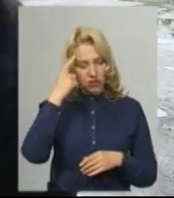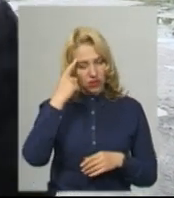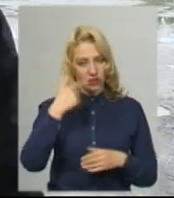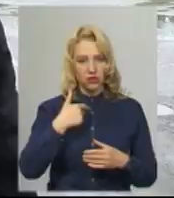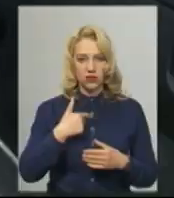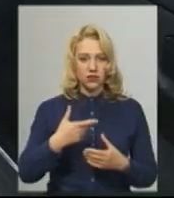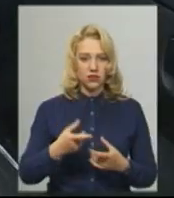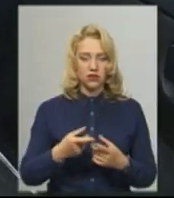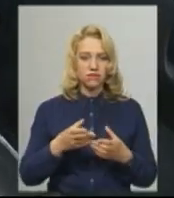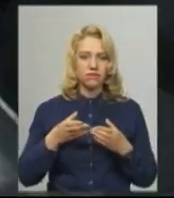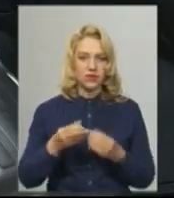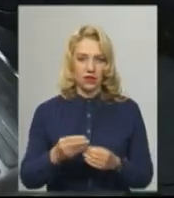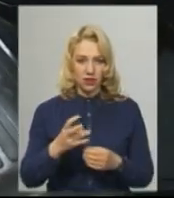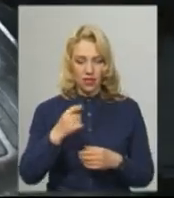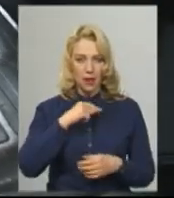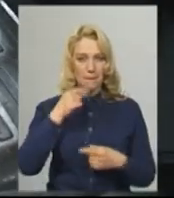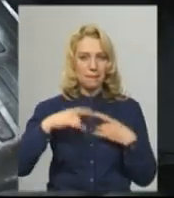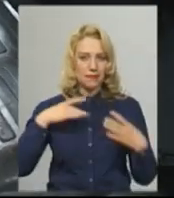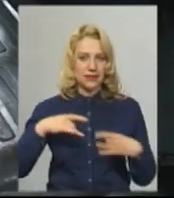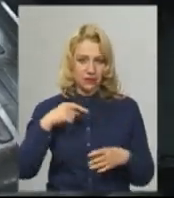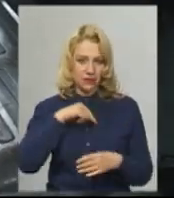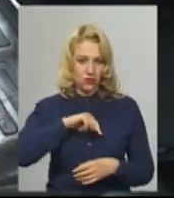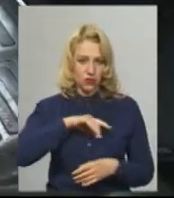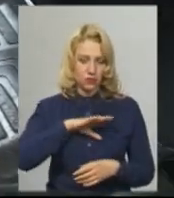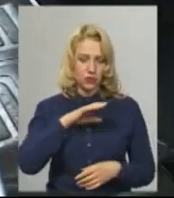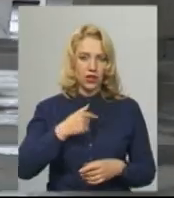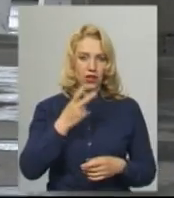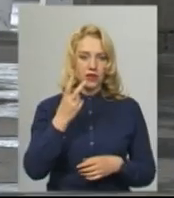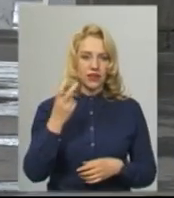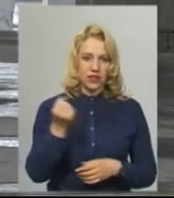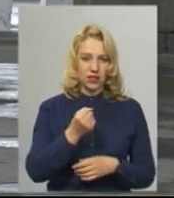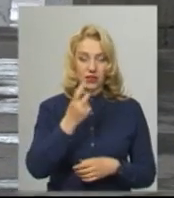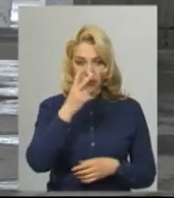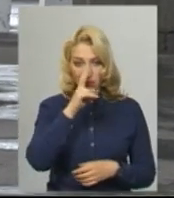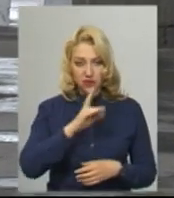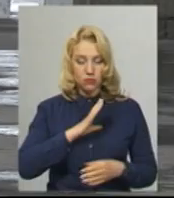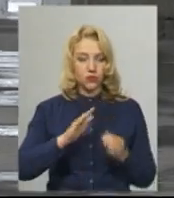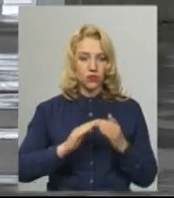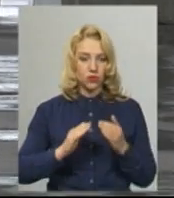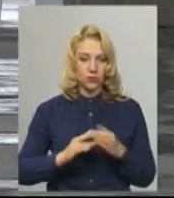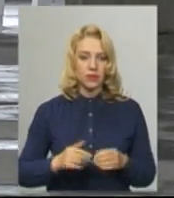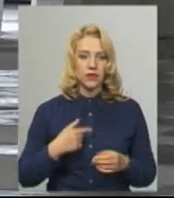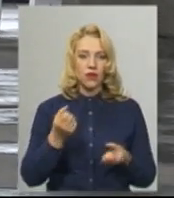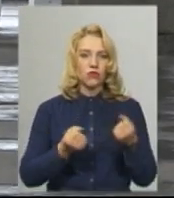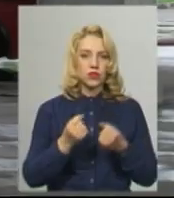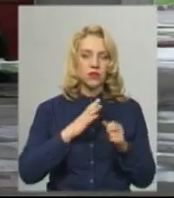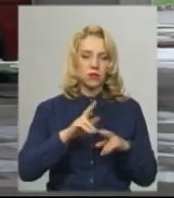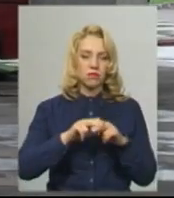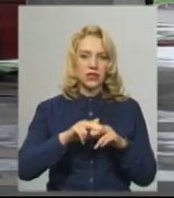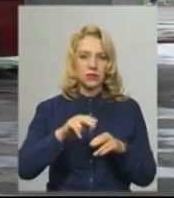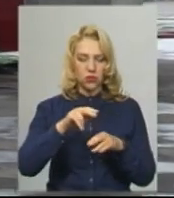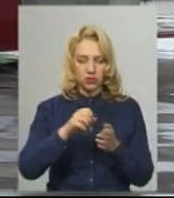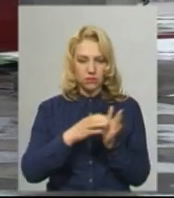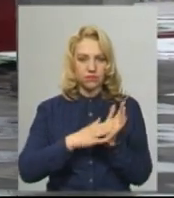з половиною місяця вдома були. Чоловік додає, має документ, рішення комісій та ПНС, за яким необхідно водіям виписати паспортні дані пасажирів.